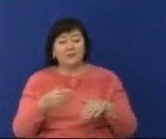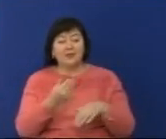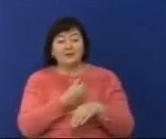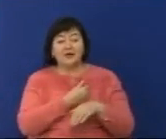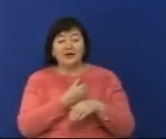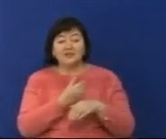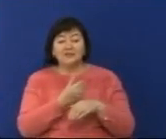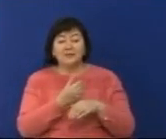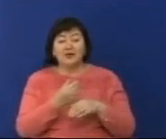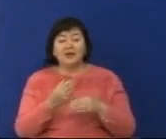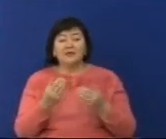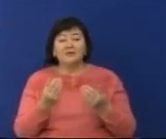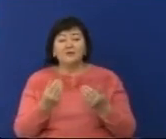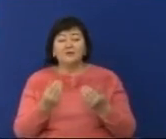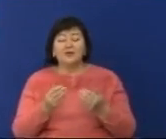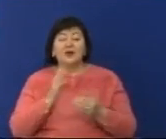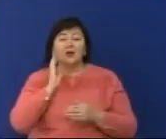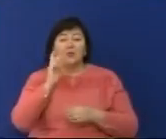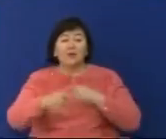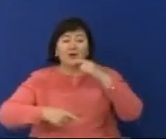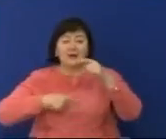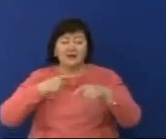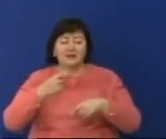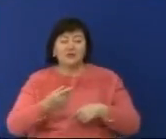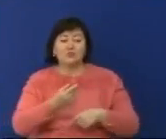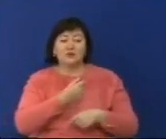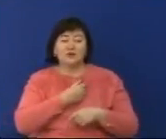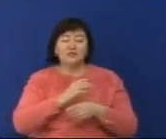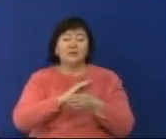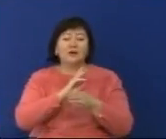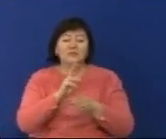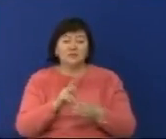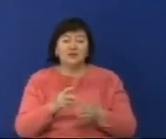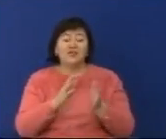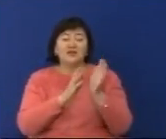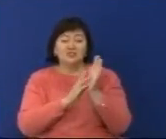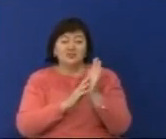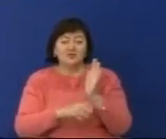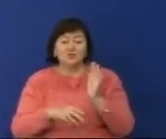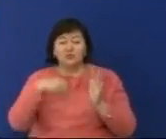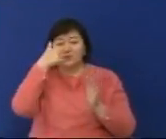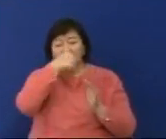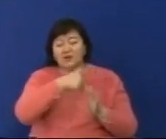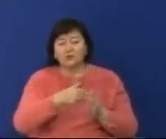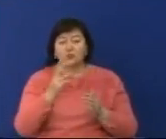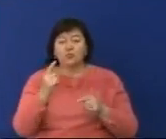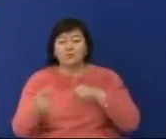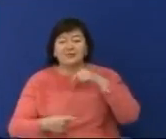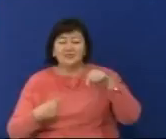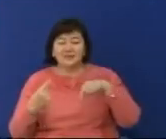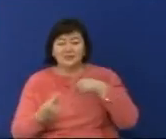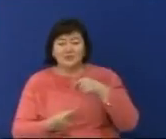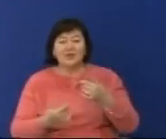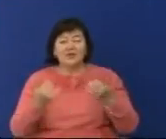Бұл үш шарамен біз ұрпақтар сабақтастығын қамтамасыз етеміз. Яғни, 90-шы жылдар істерін бастаған кәсіптерлер қазіргі